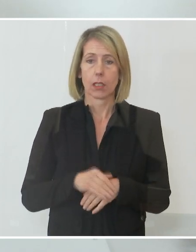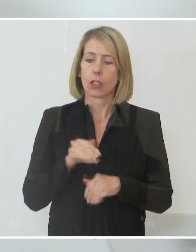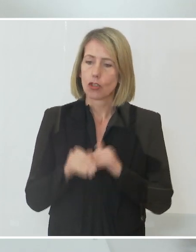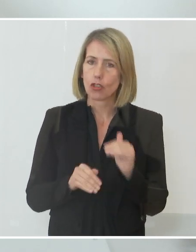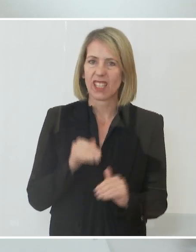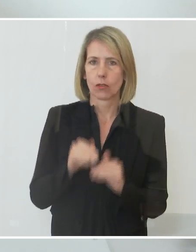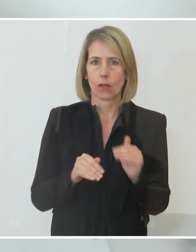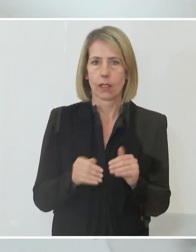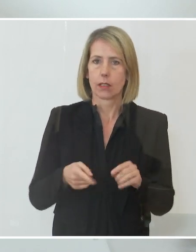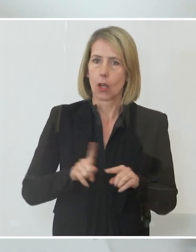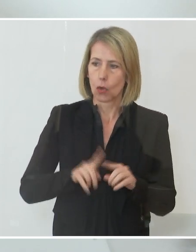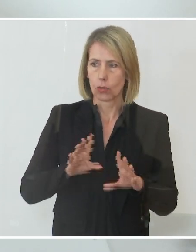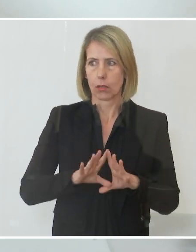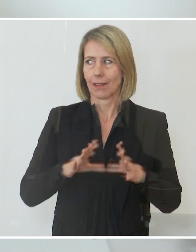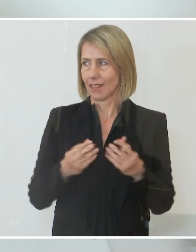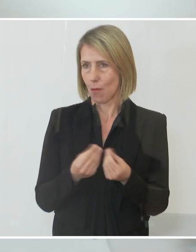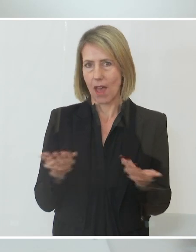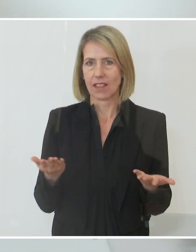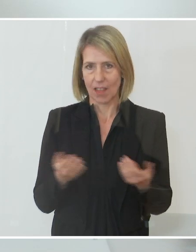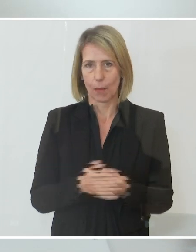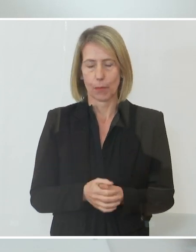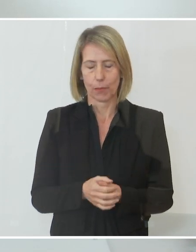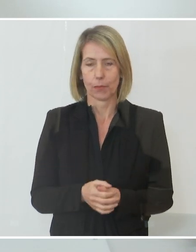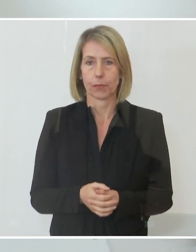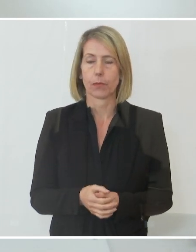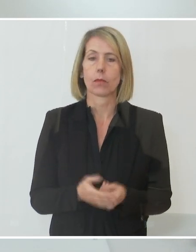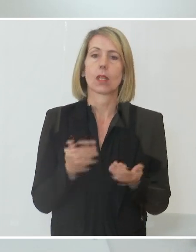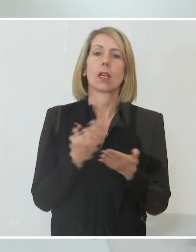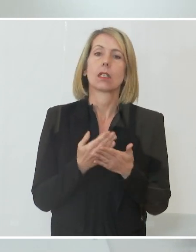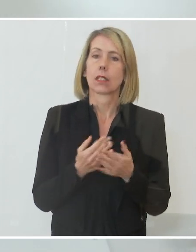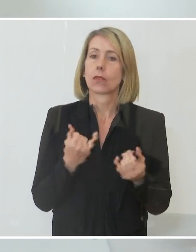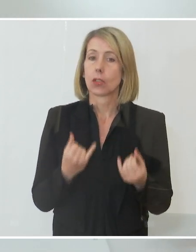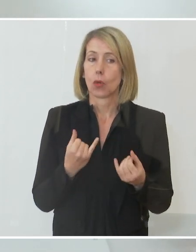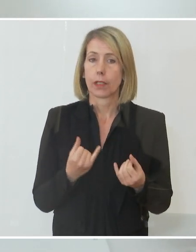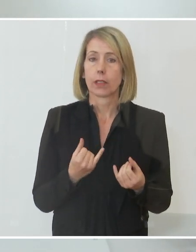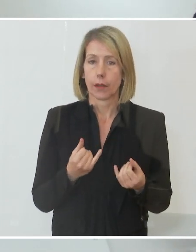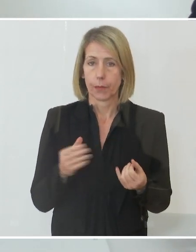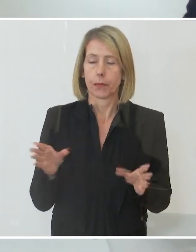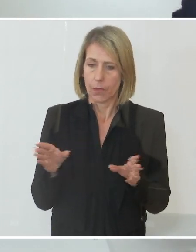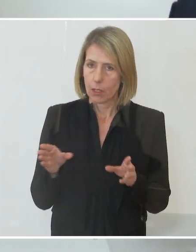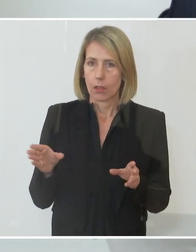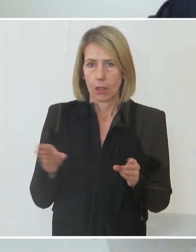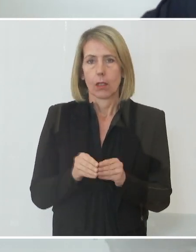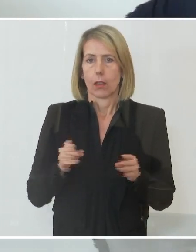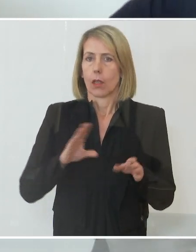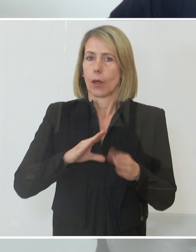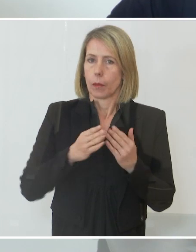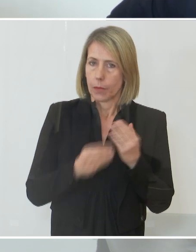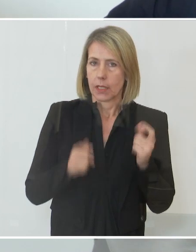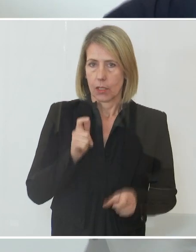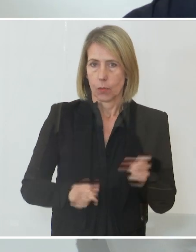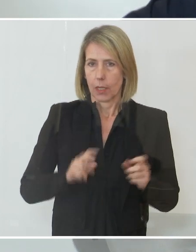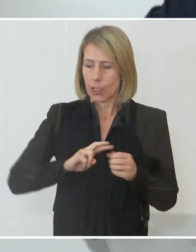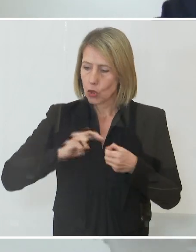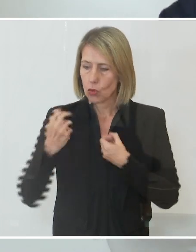vor allem gemeinsam. Wir haben uns daher heute mit den Expertinnen und Experten zusammengesetzt, das